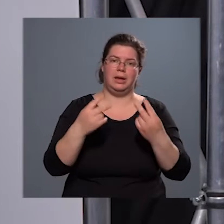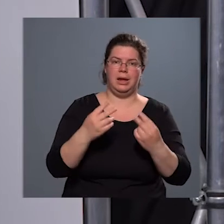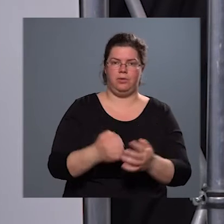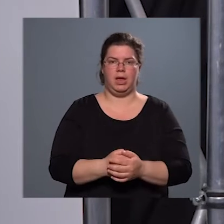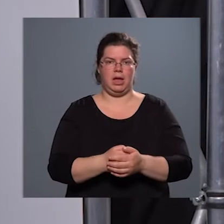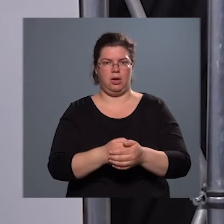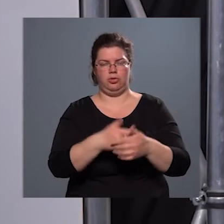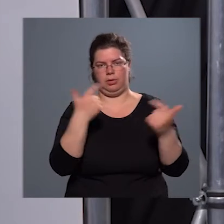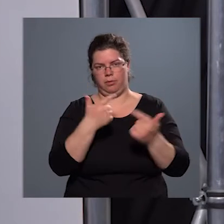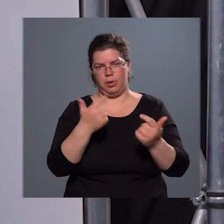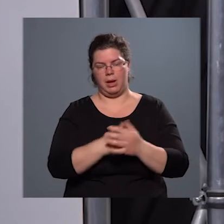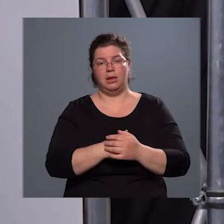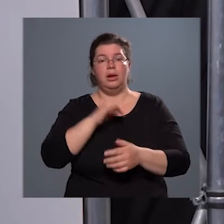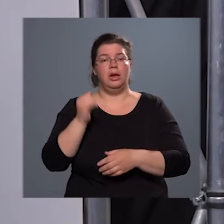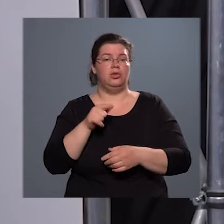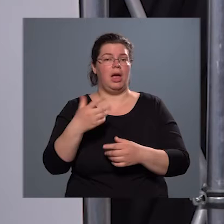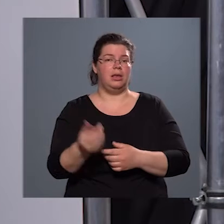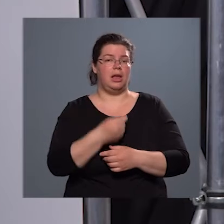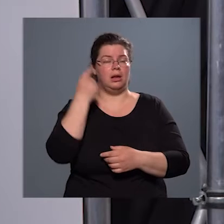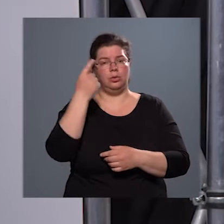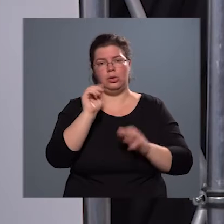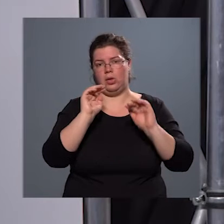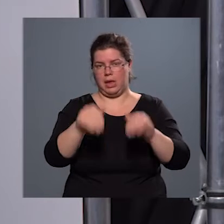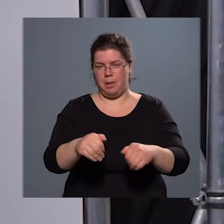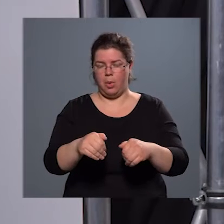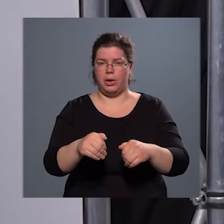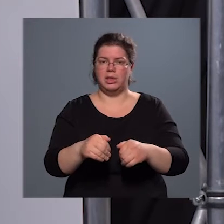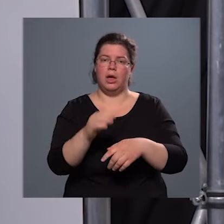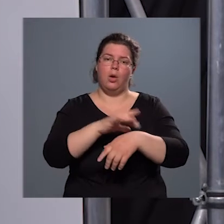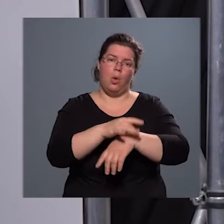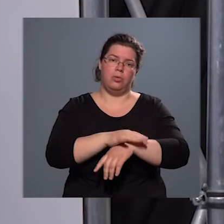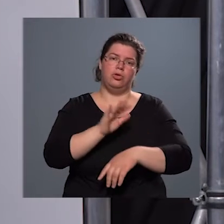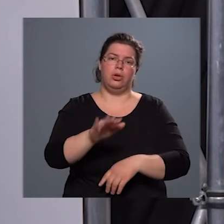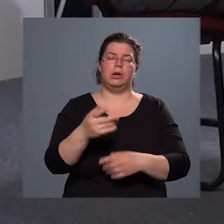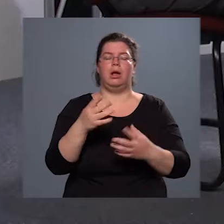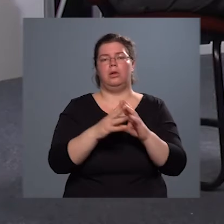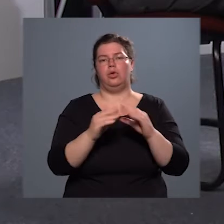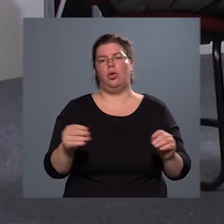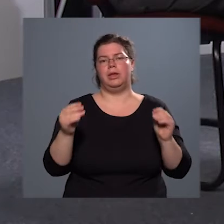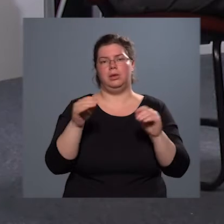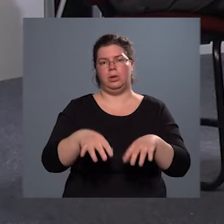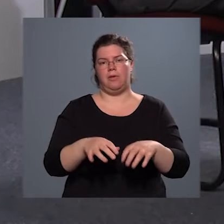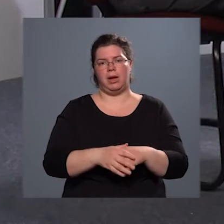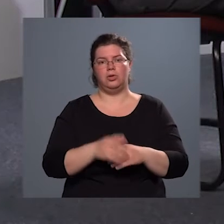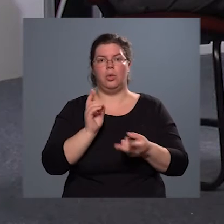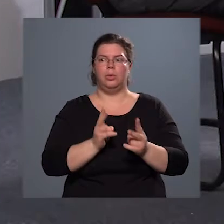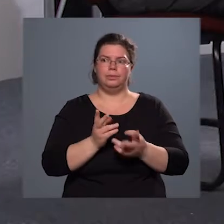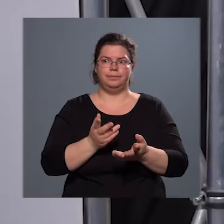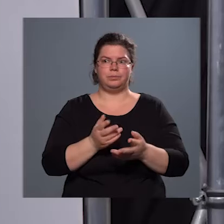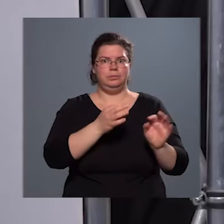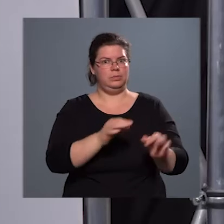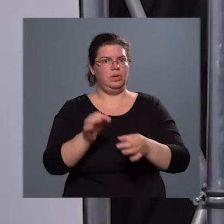érvényes információ, és ebben tudja támogatni az orvosoknak azt a gyógyító tevékenységét, hogy kvázi